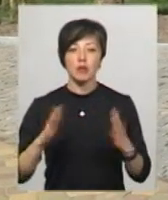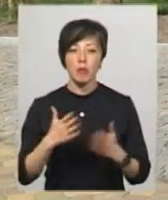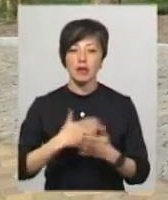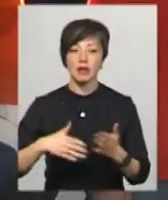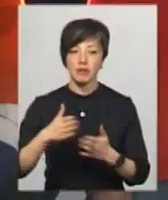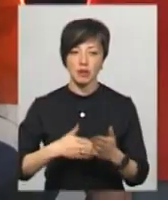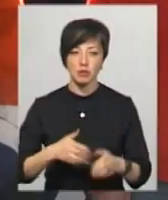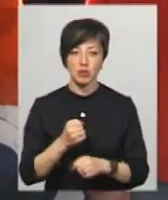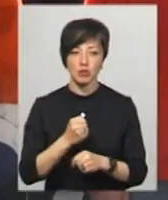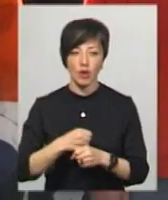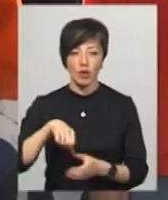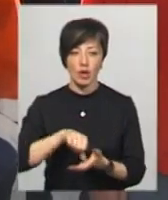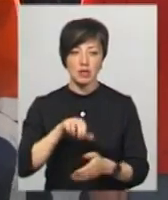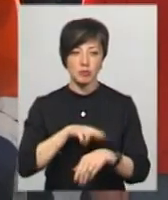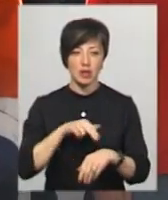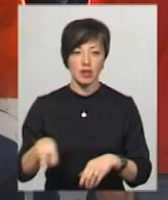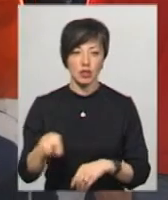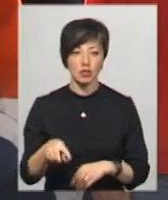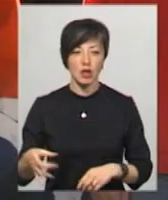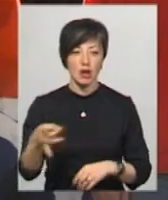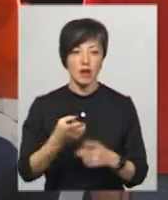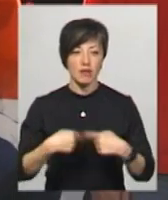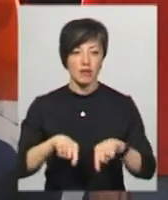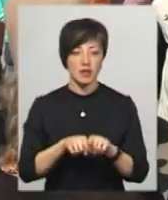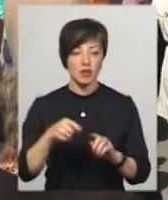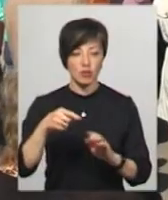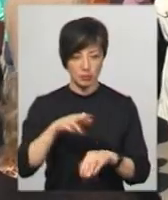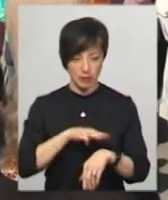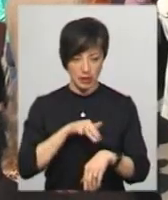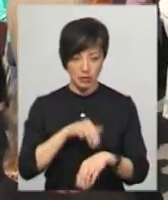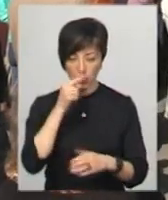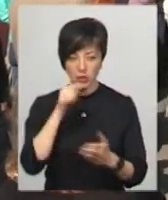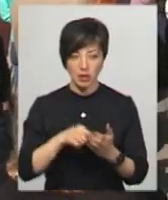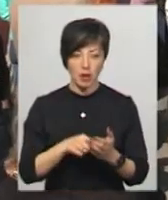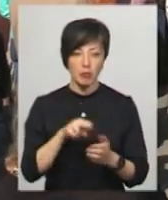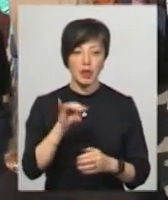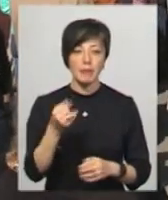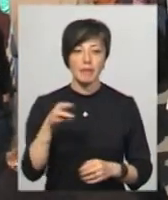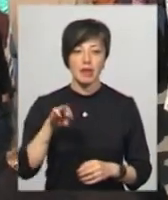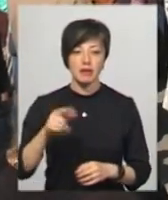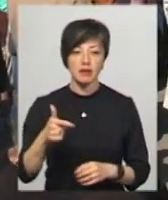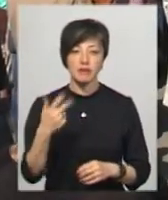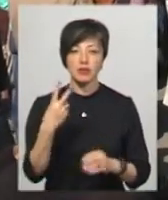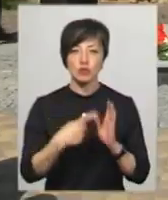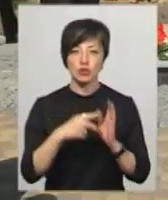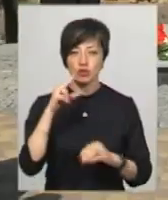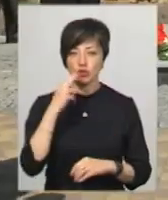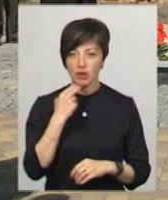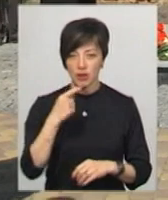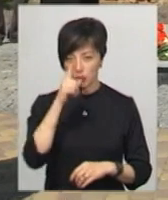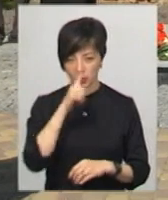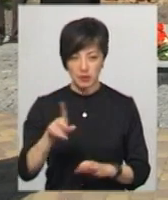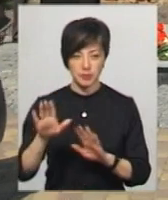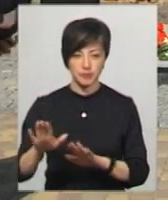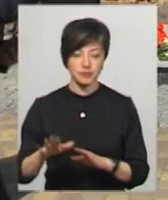ліквідації працював дільничим інспектором Летичівського райвідділу внутрішніх справ. Потрапив до Прип'яті 26 червня, де пробув місяць. Дещо цього